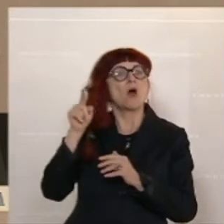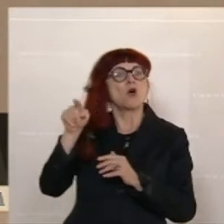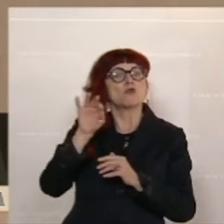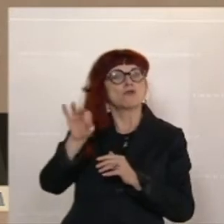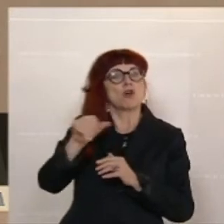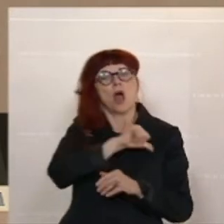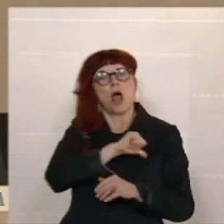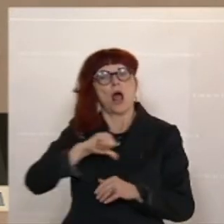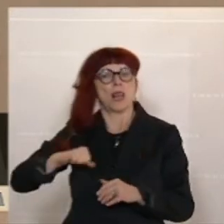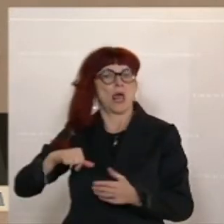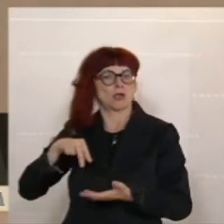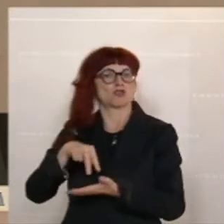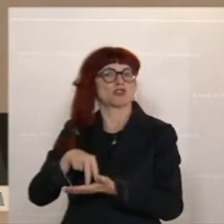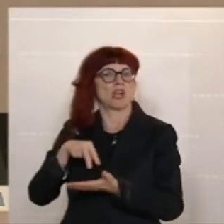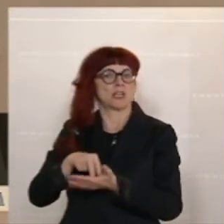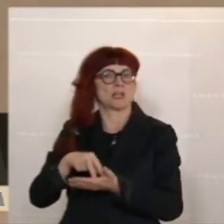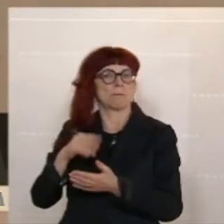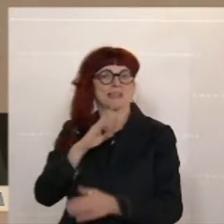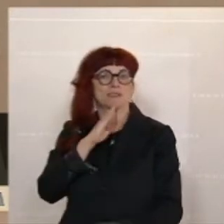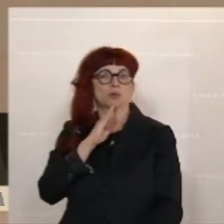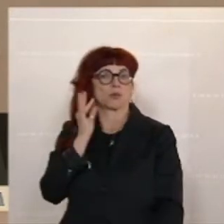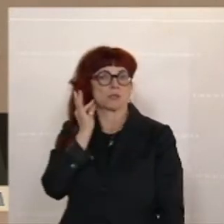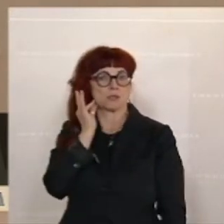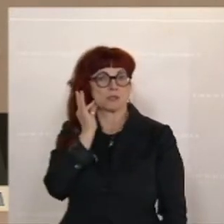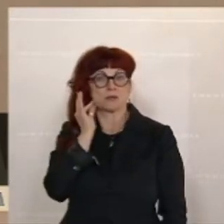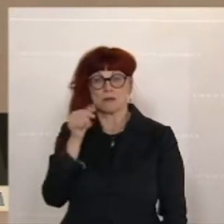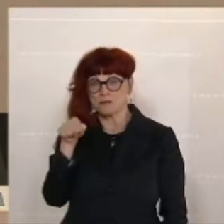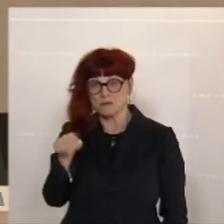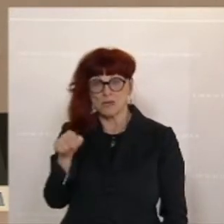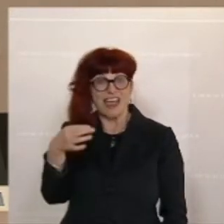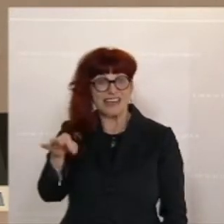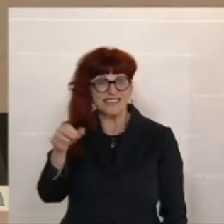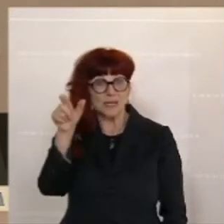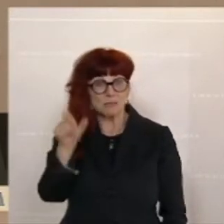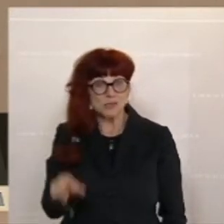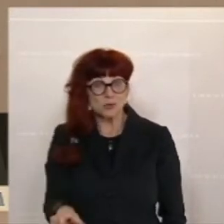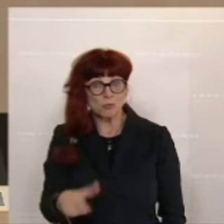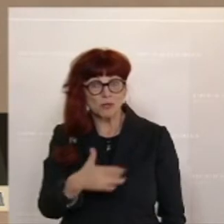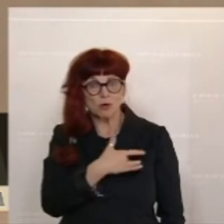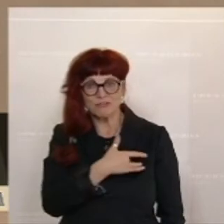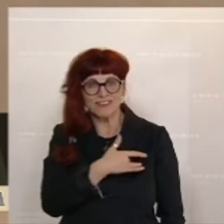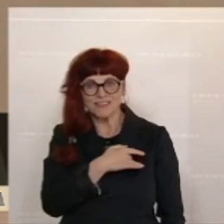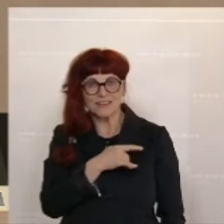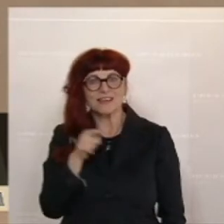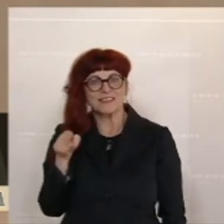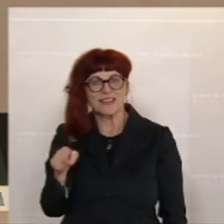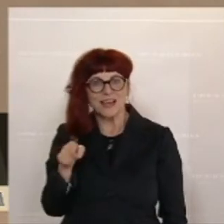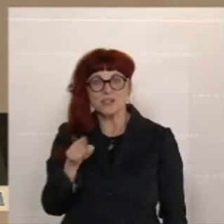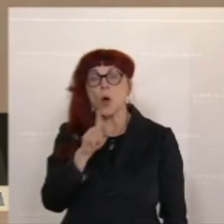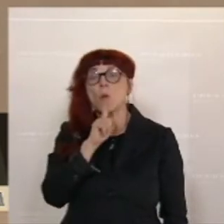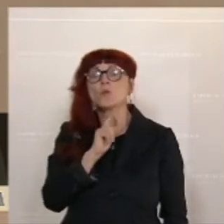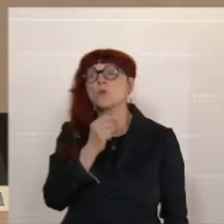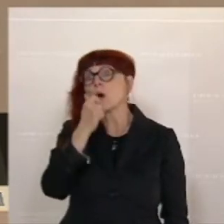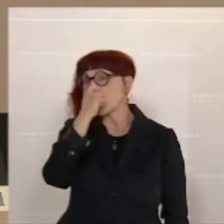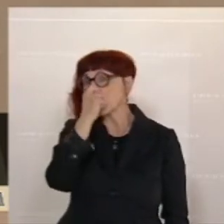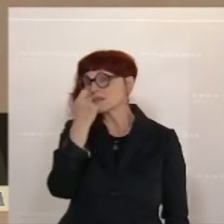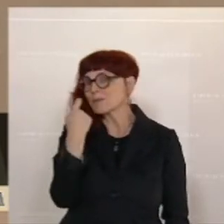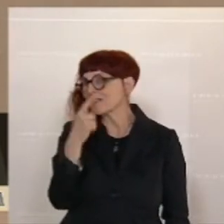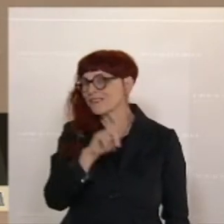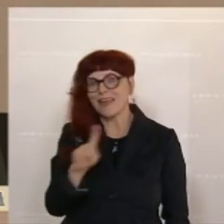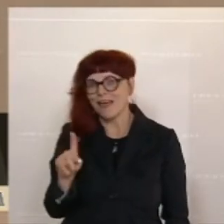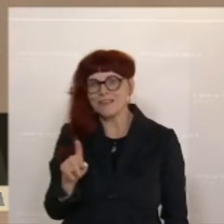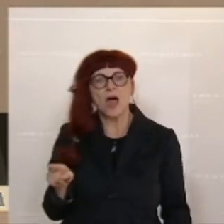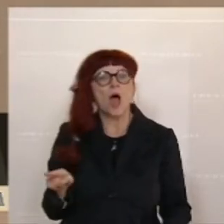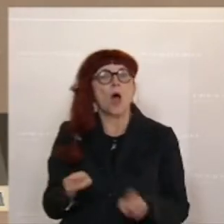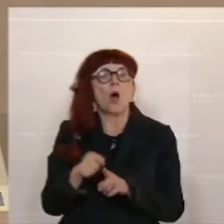gestiegen. Und die ist nicht allein. Das ist nicht die einzige. Und wir reden hier nicht nur von Gas. Diese Frau hat ja auch Strom zu bezahlen. Die hat